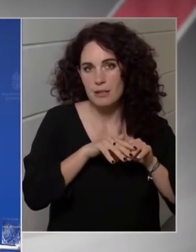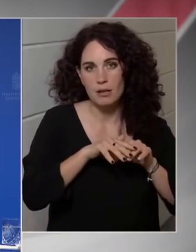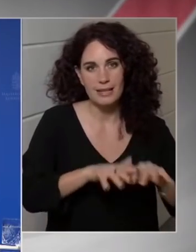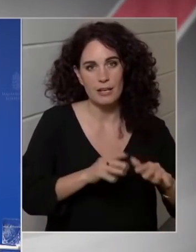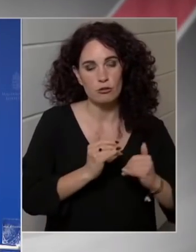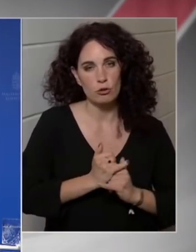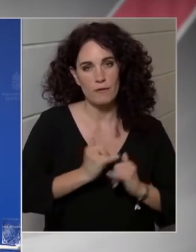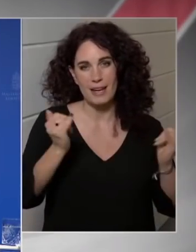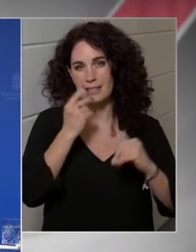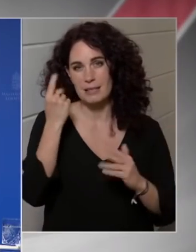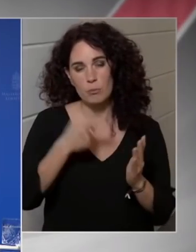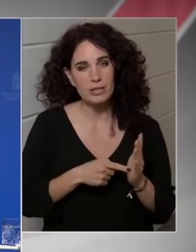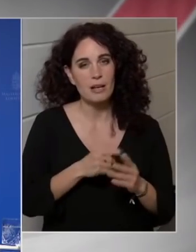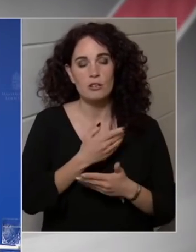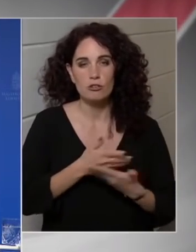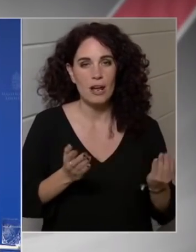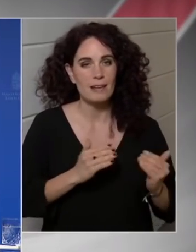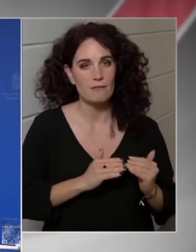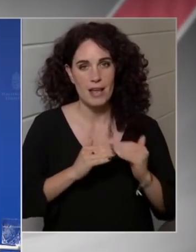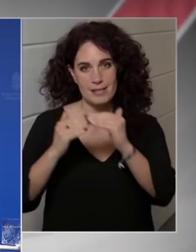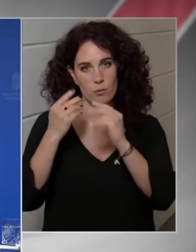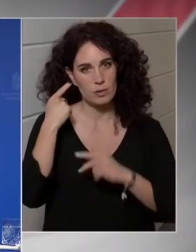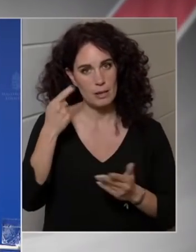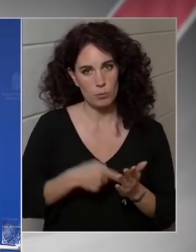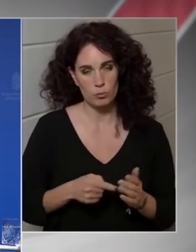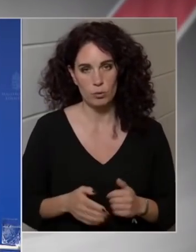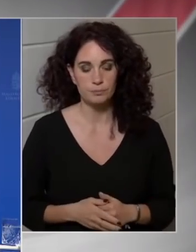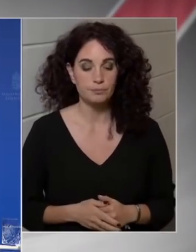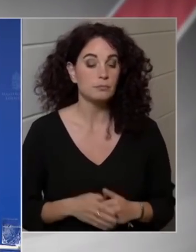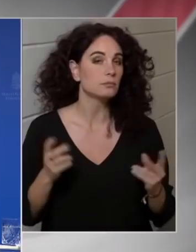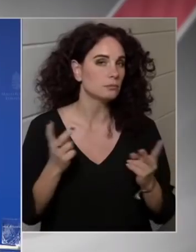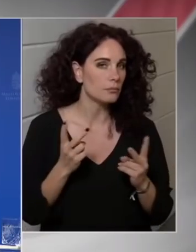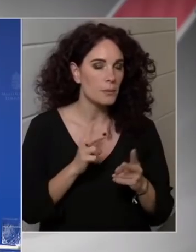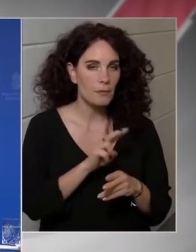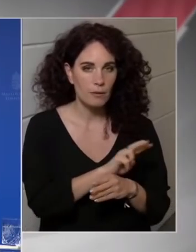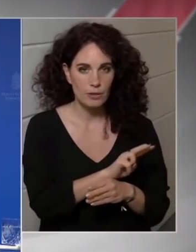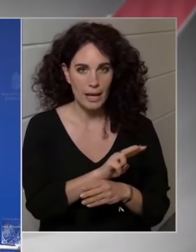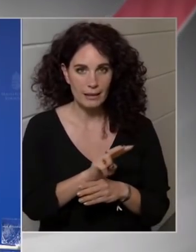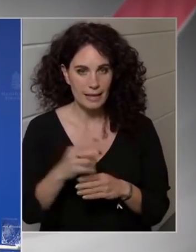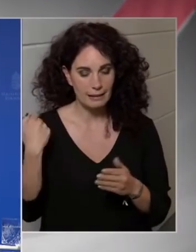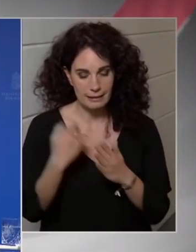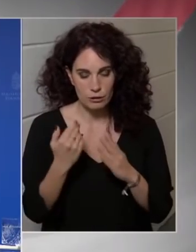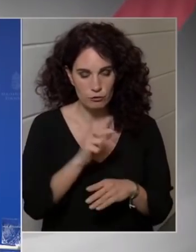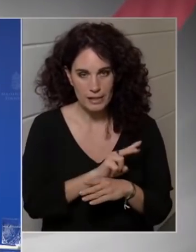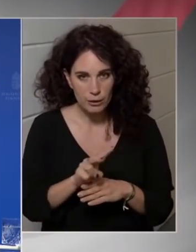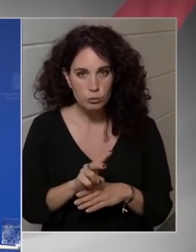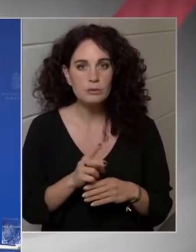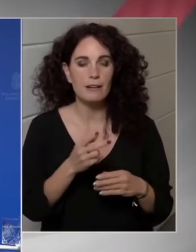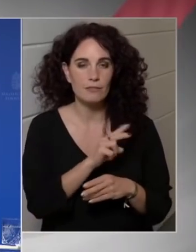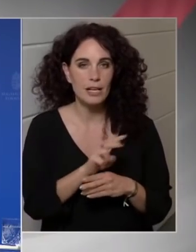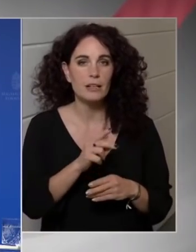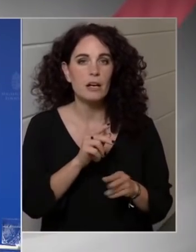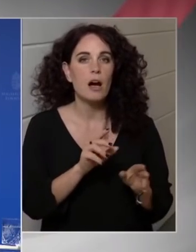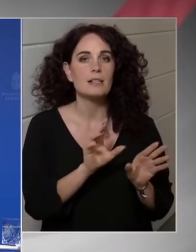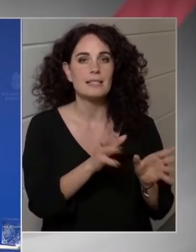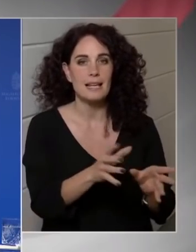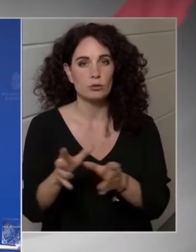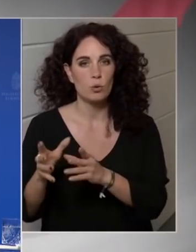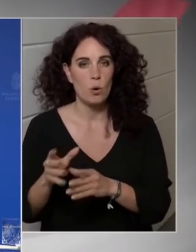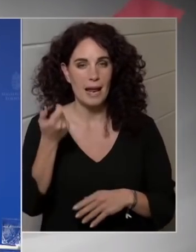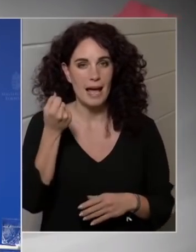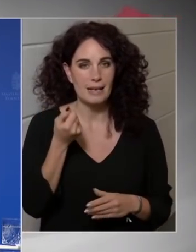szempontjából, se infláció szempontból. Természetesen figyelni fogunk, ahogy idáig is figyeltük, és a szektoroknak az árképzését,